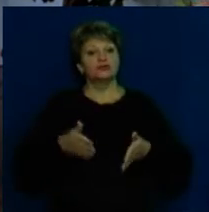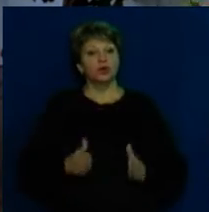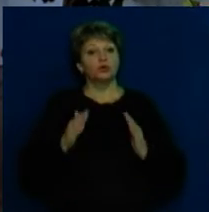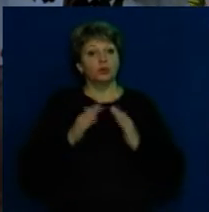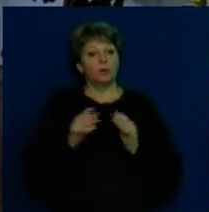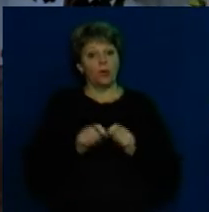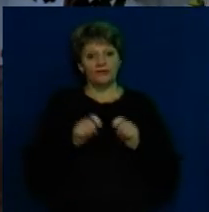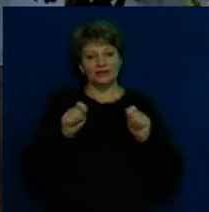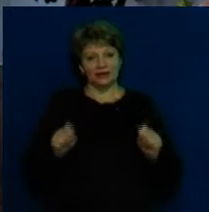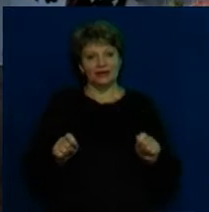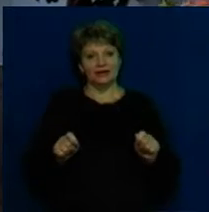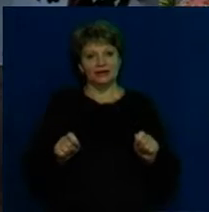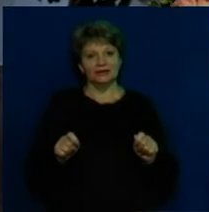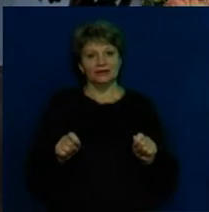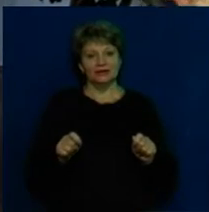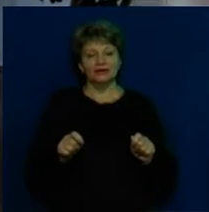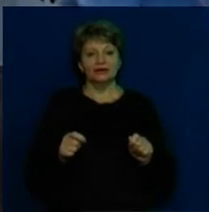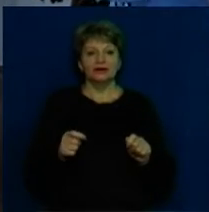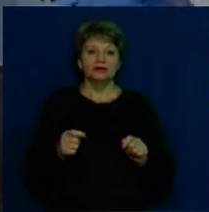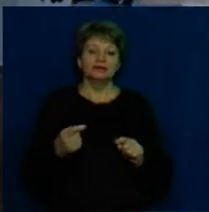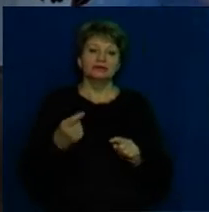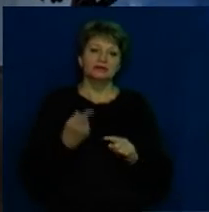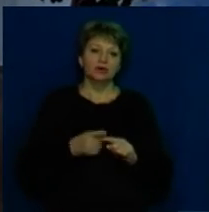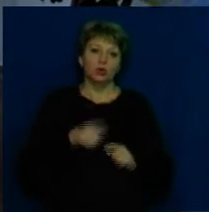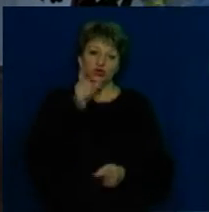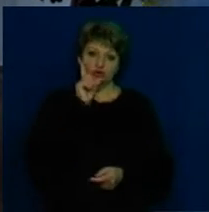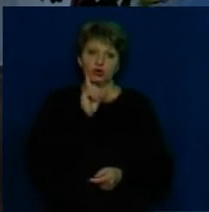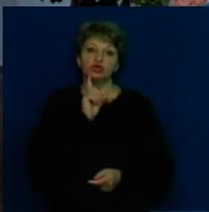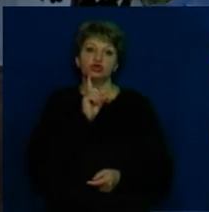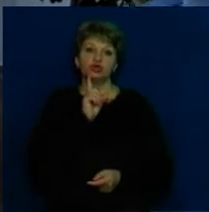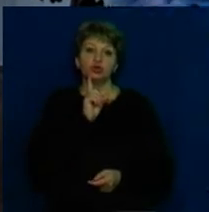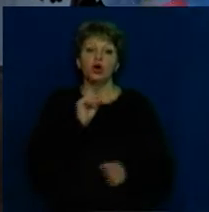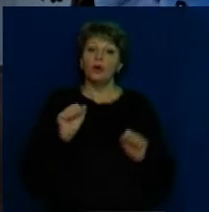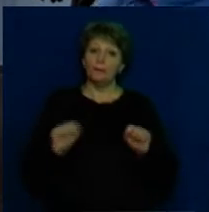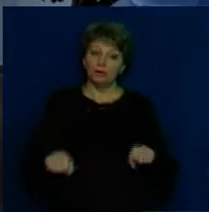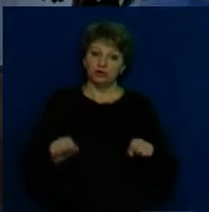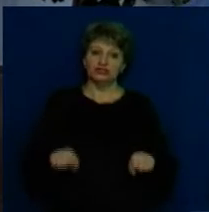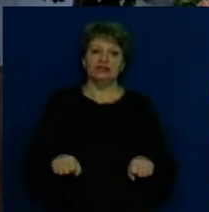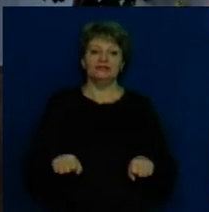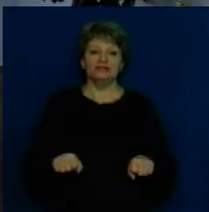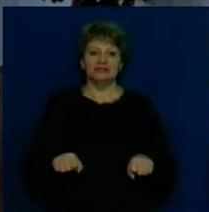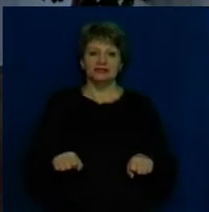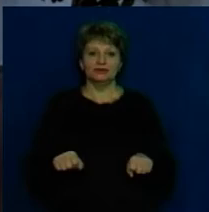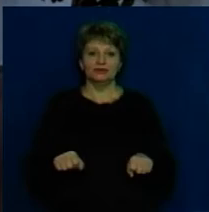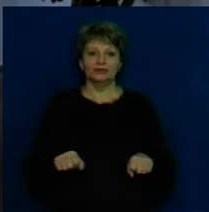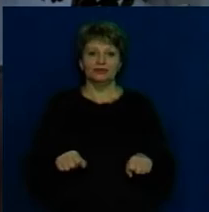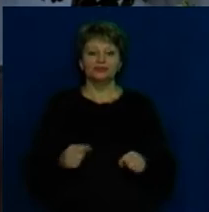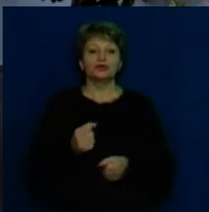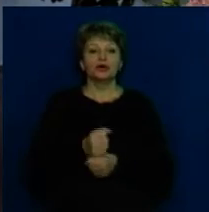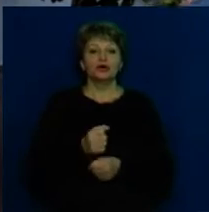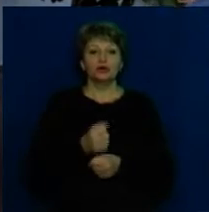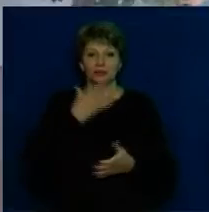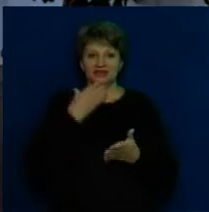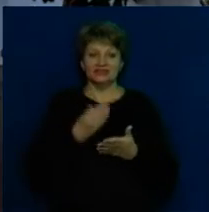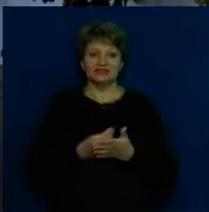відкрили таку можливість робити